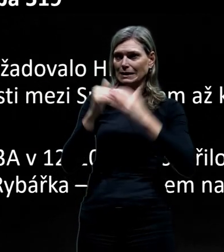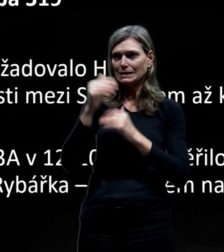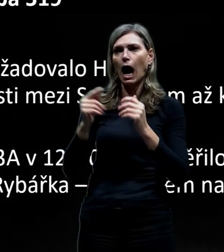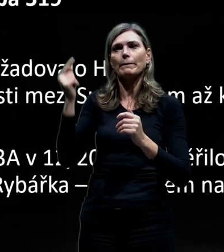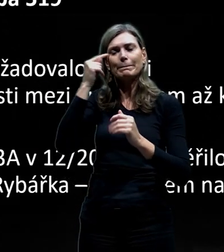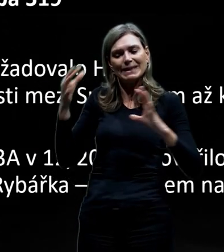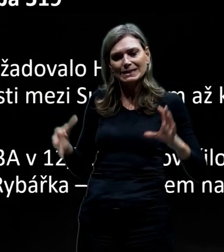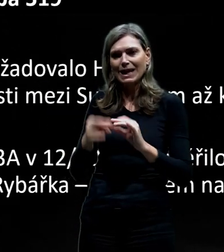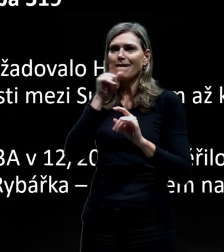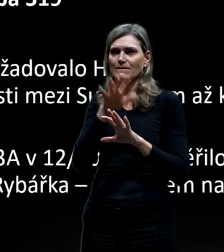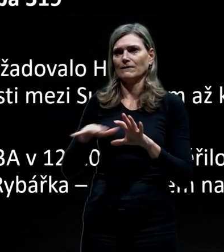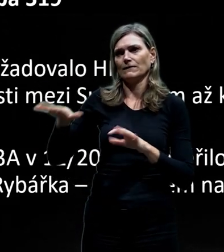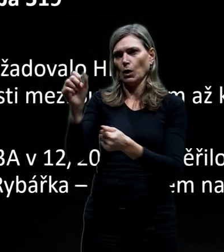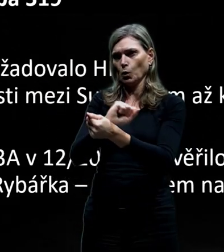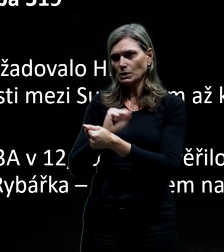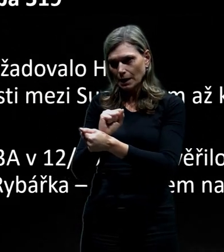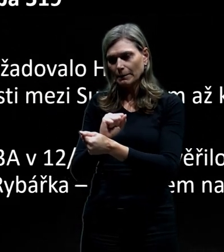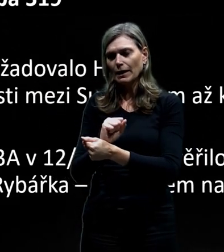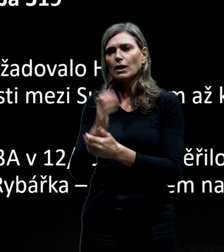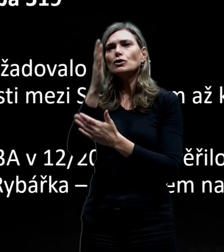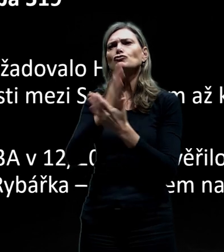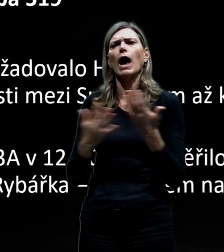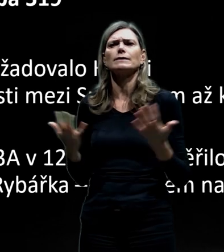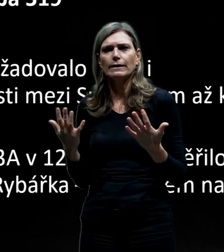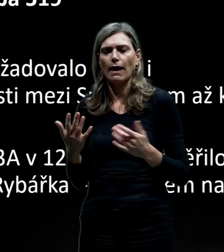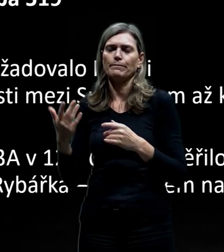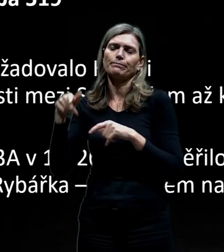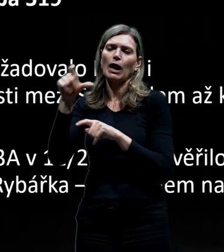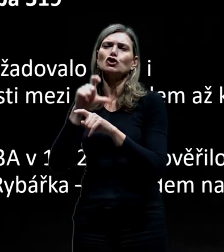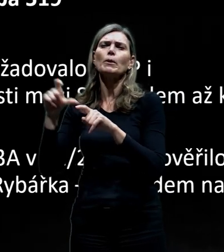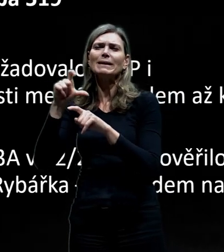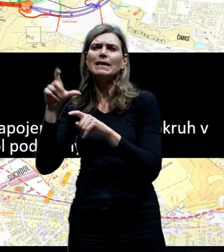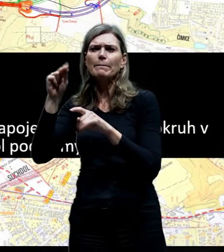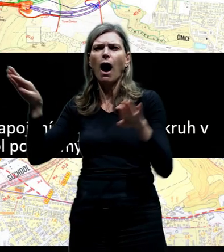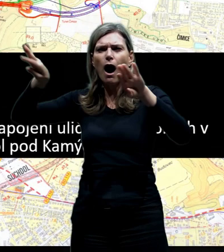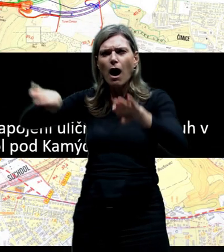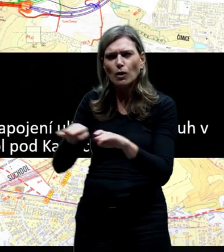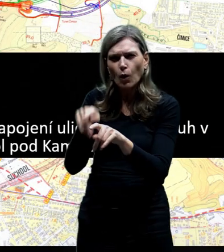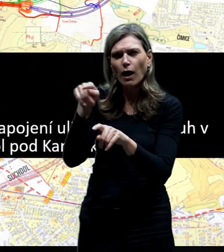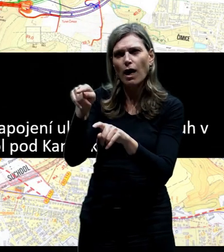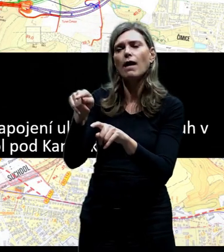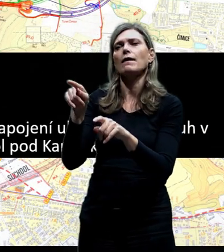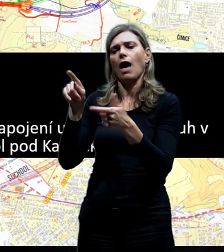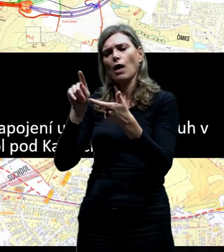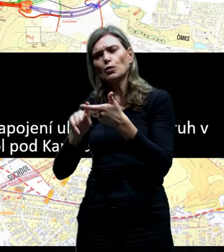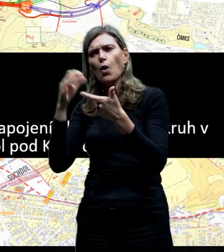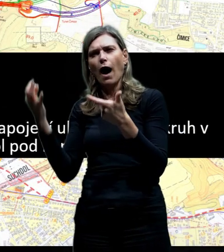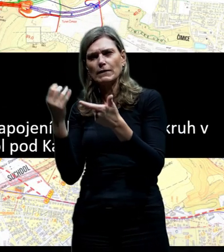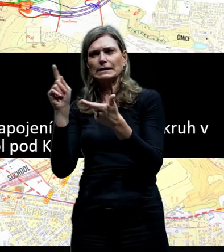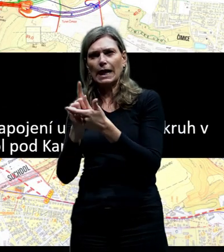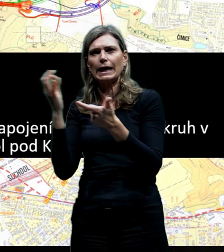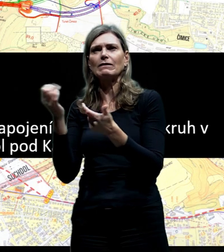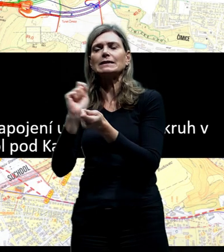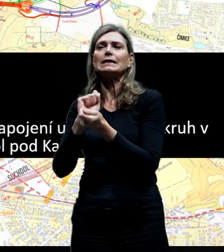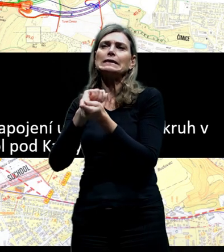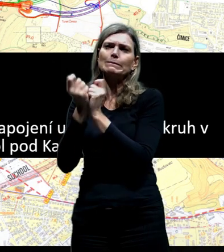území. Jednalo se o úsek kolem Čimické rokle a pak se diskutují o záležitosti změny